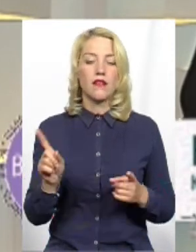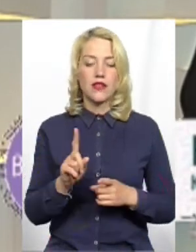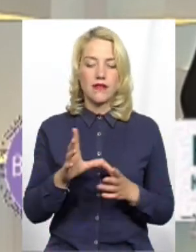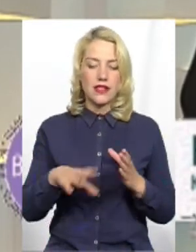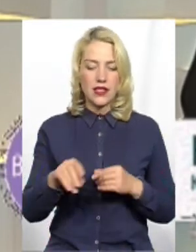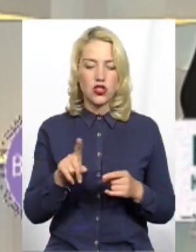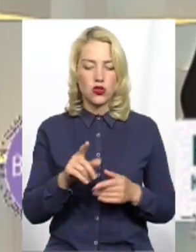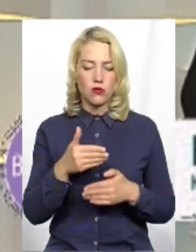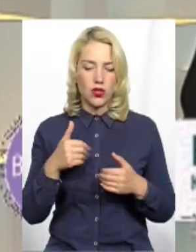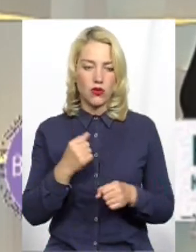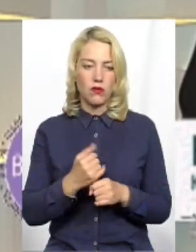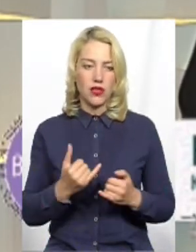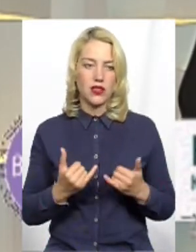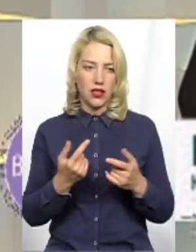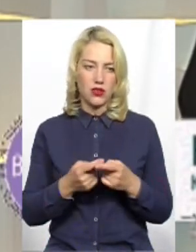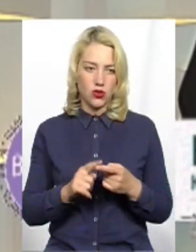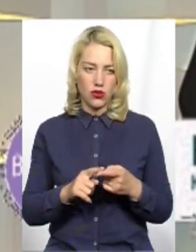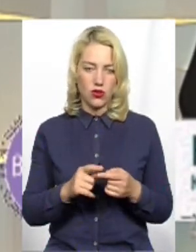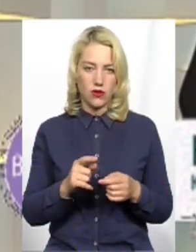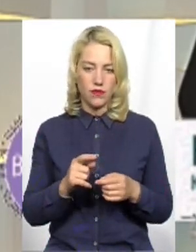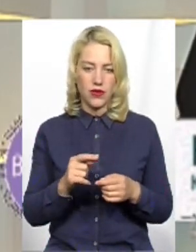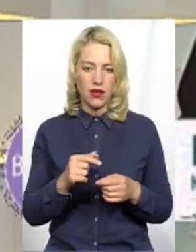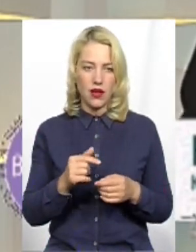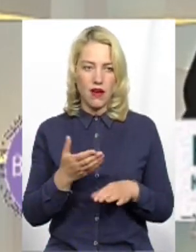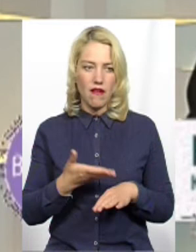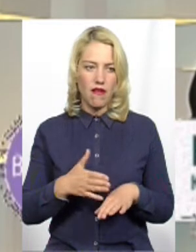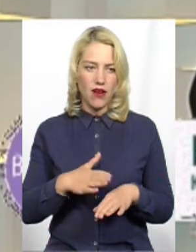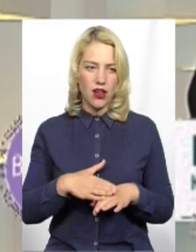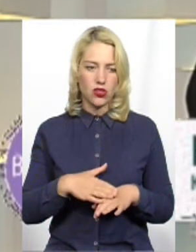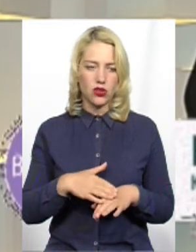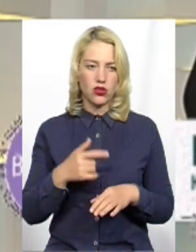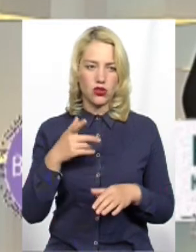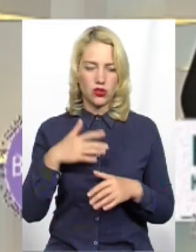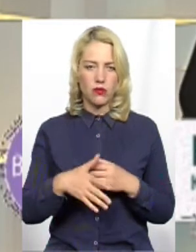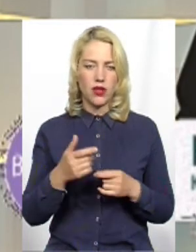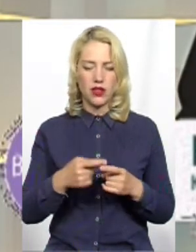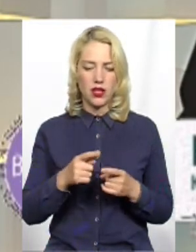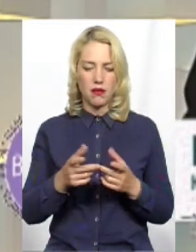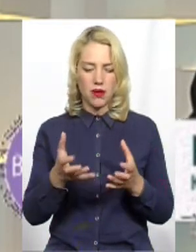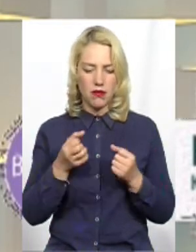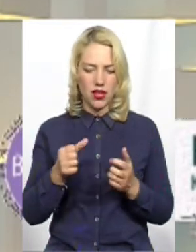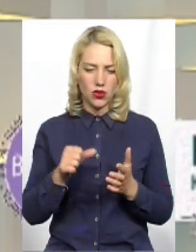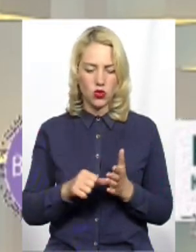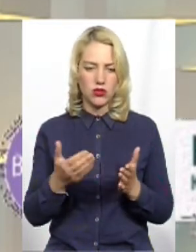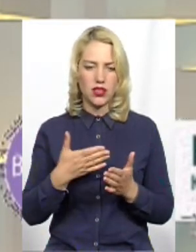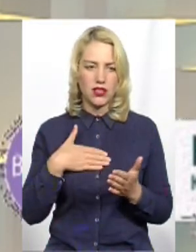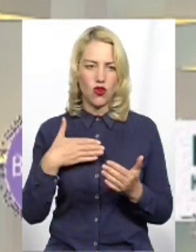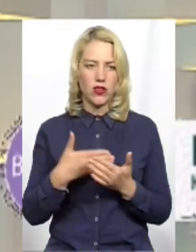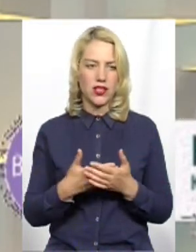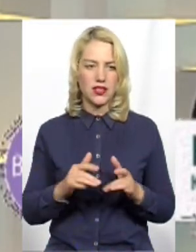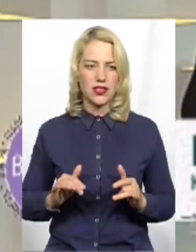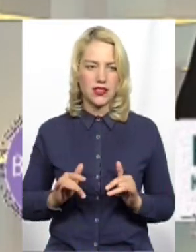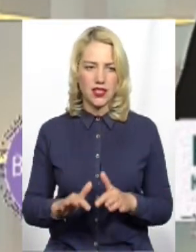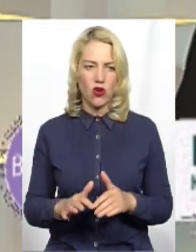робили для цього, напевне, важко. Його можна розцінити по-різному, тому що приймаючи участь у якійсь волонтерських заходах,